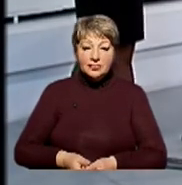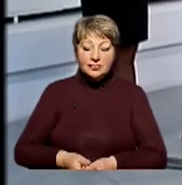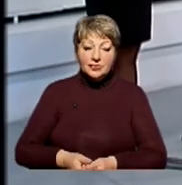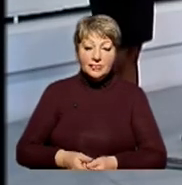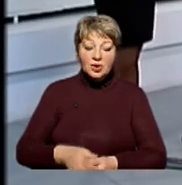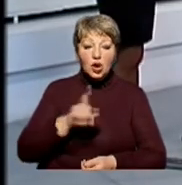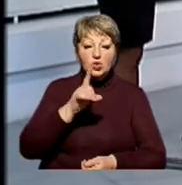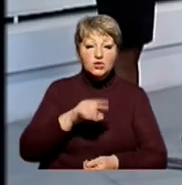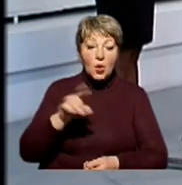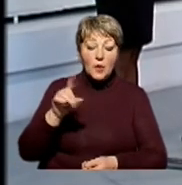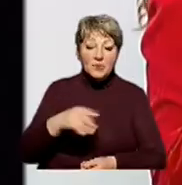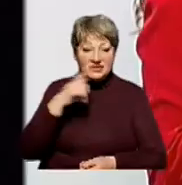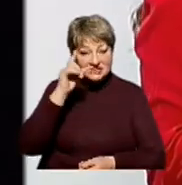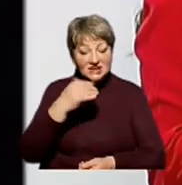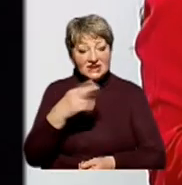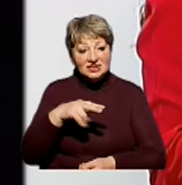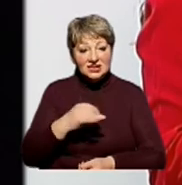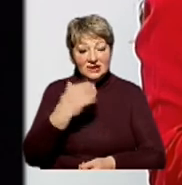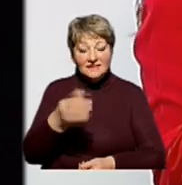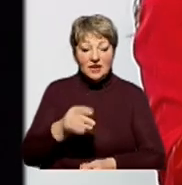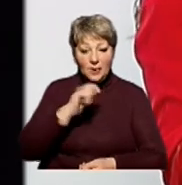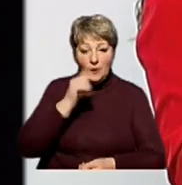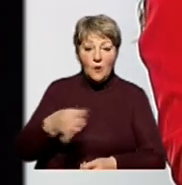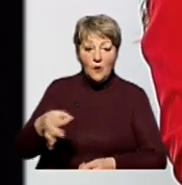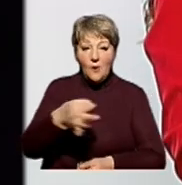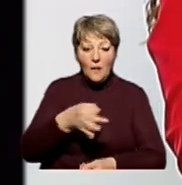«Бліц на знання округу». На це маємо рівну хвилину.